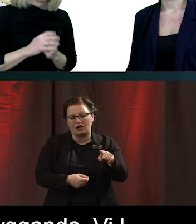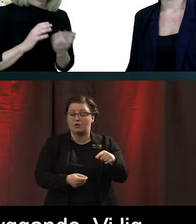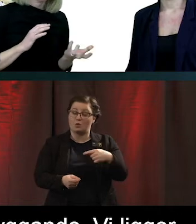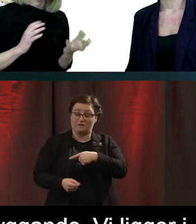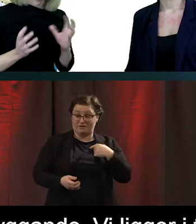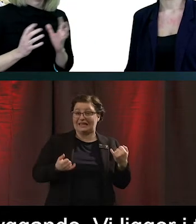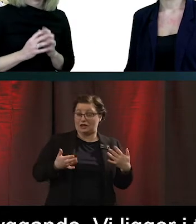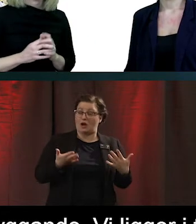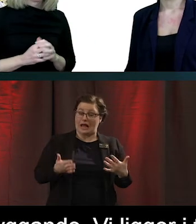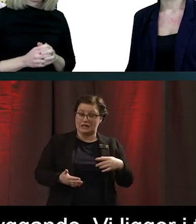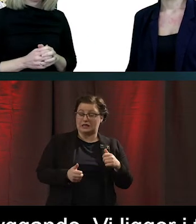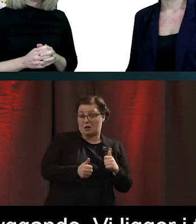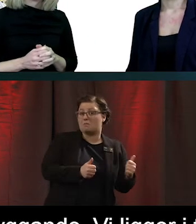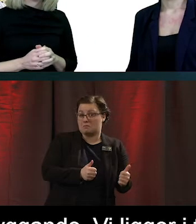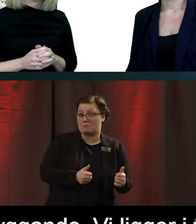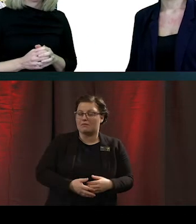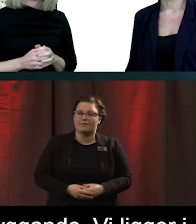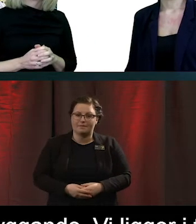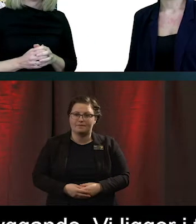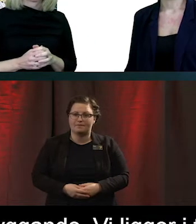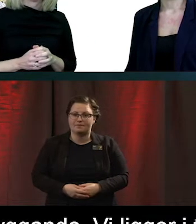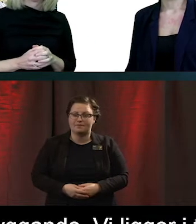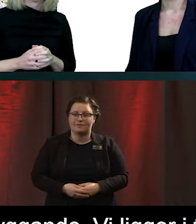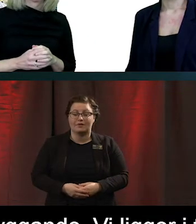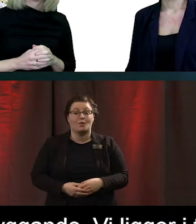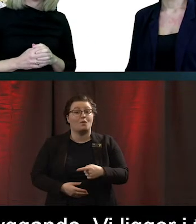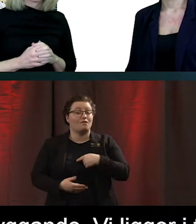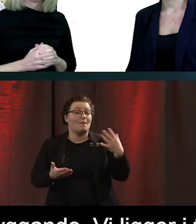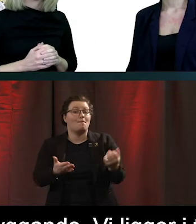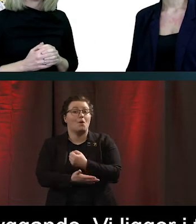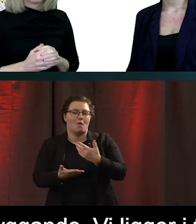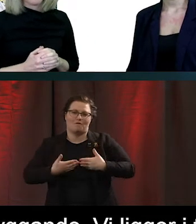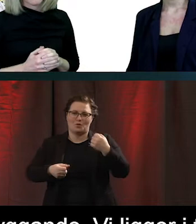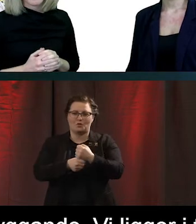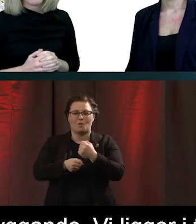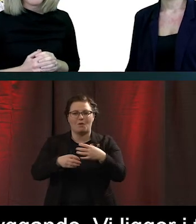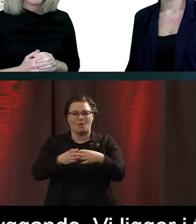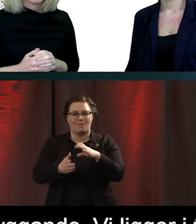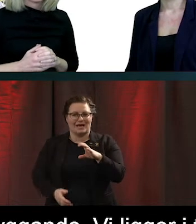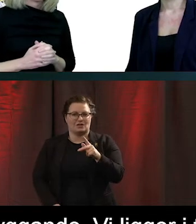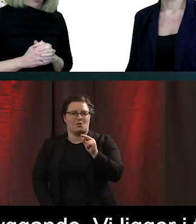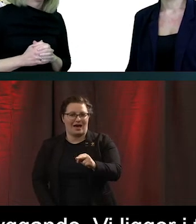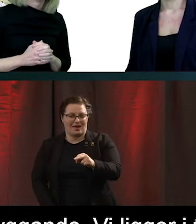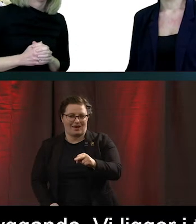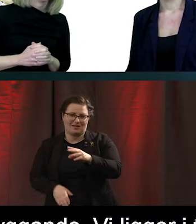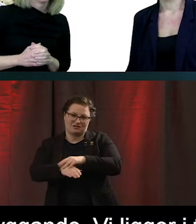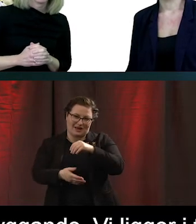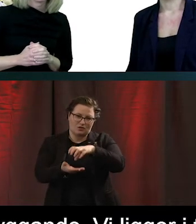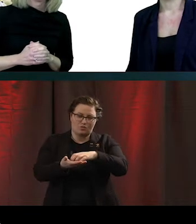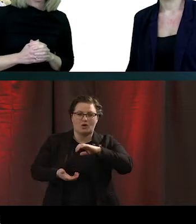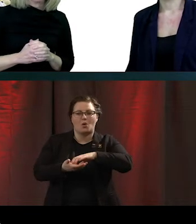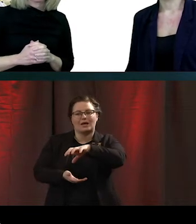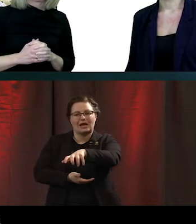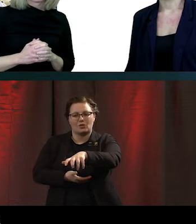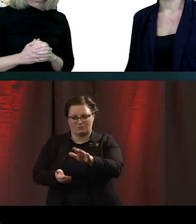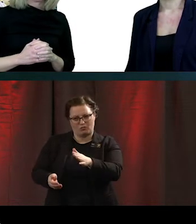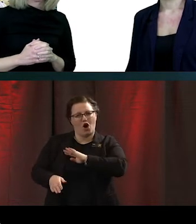Och med tanke på det så har vi också fått förmånen att faktiskt jobba tillsammans med Sveriges kommuner och regioner i det kompetenscentrum man